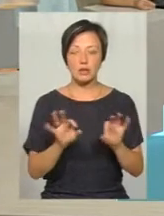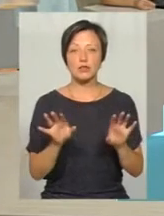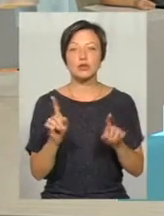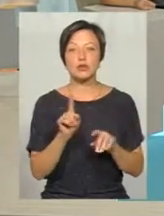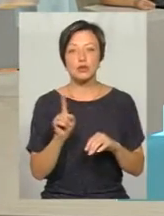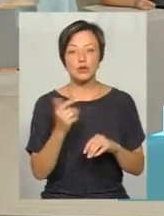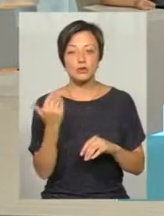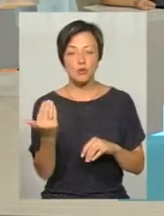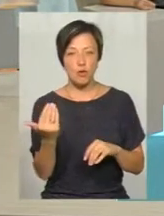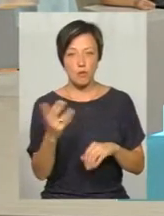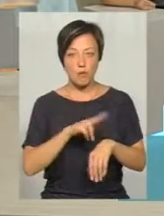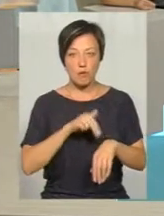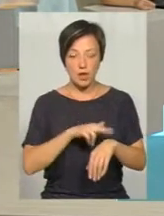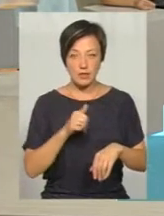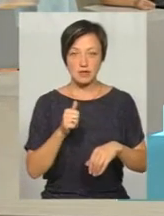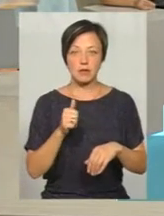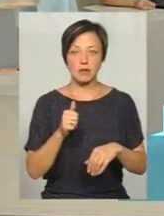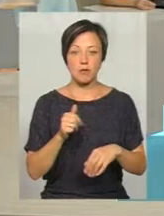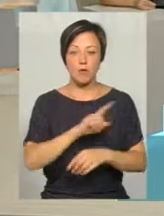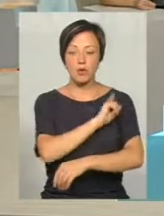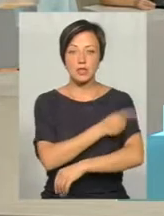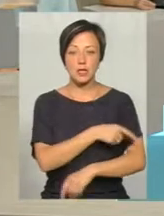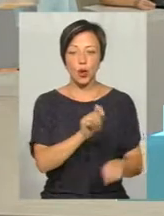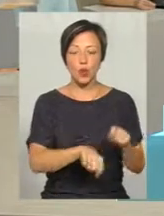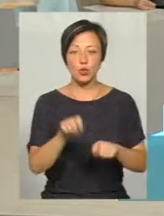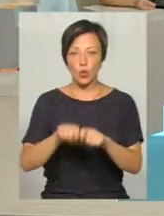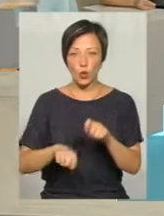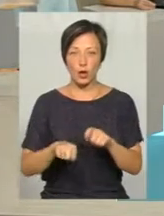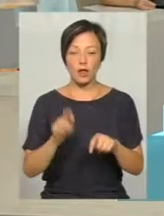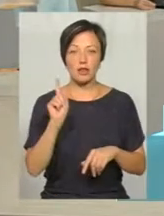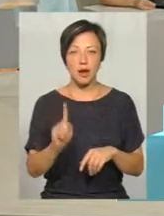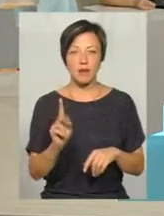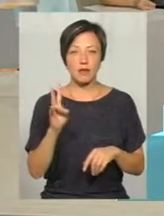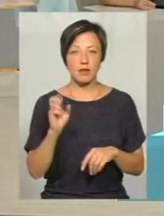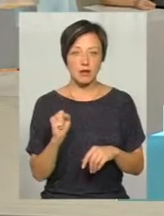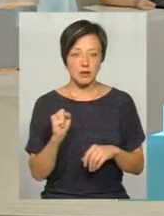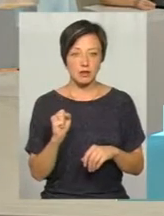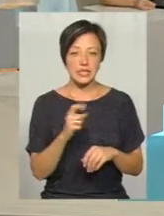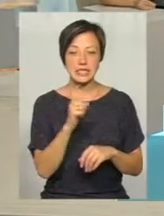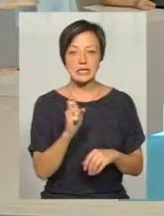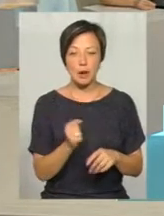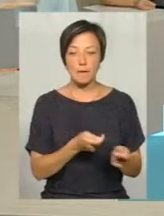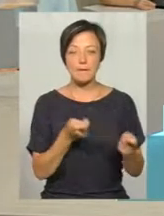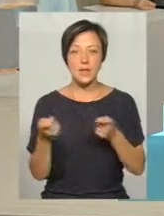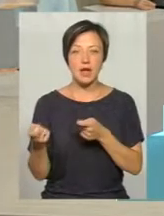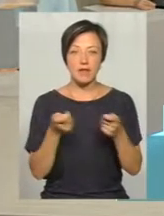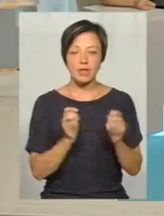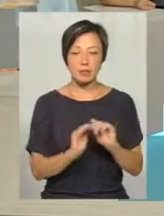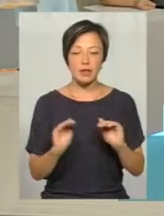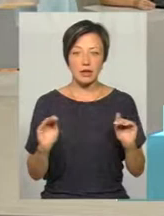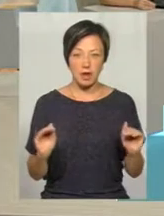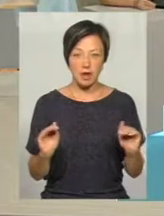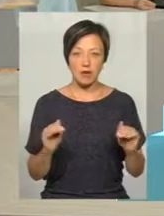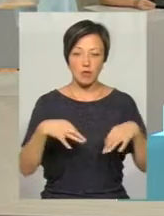з боку їхніх органів посилити, можливо, контроль навіть за тими перевезеннями тими дітей,